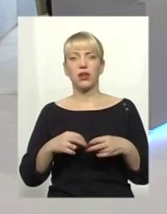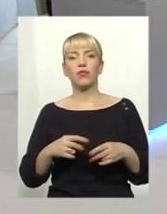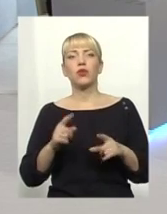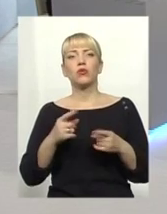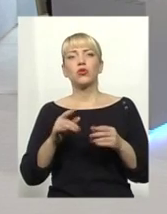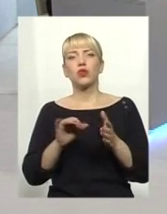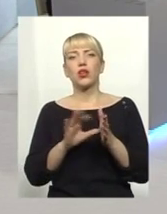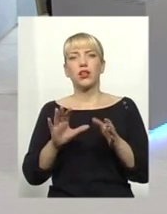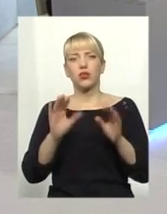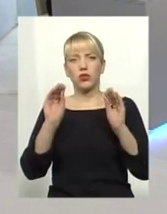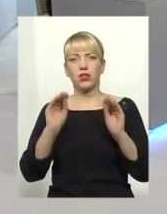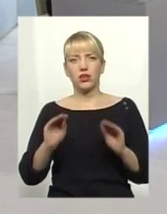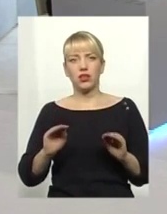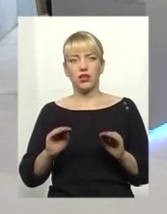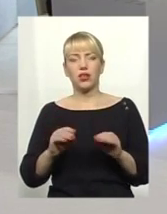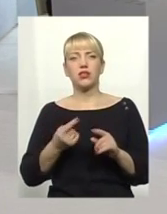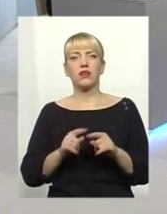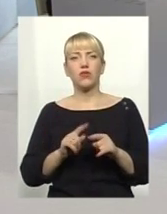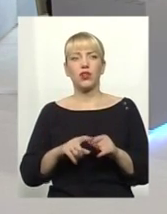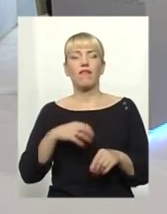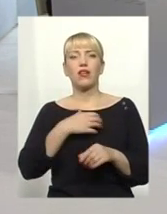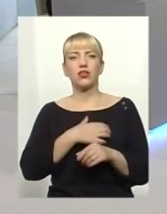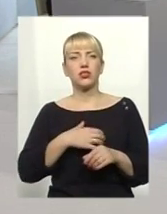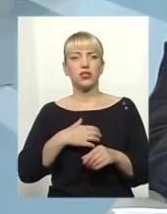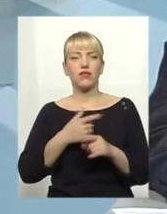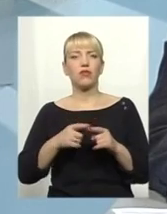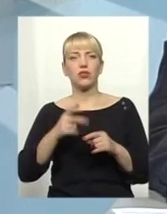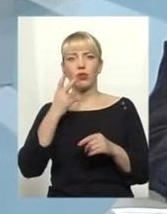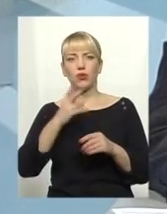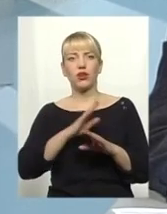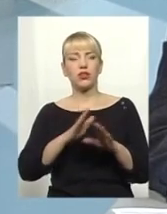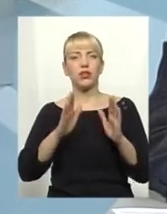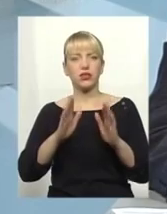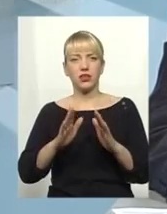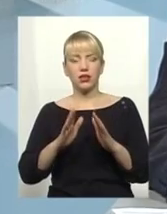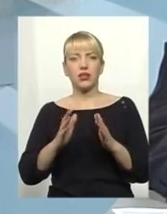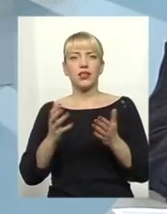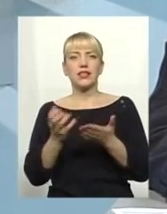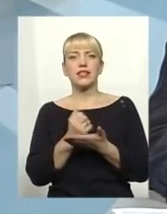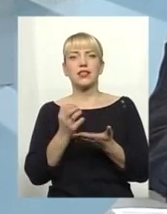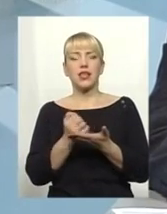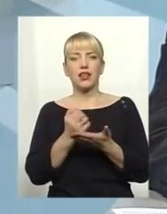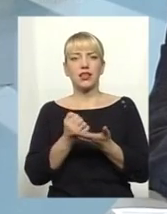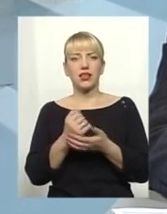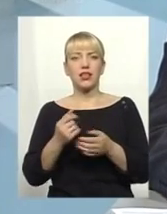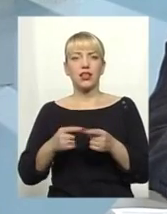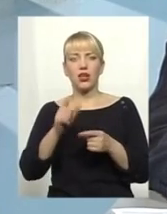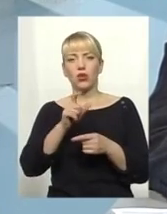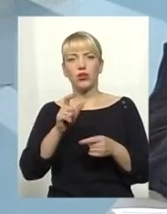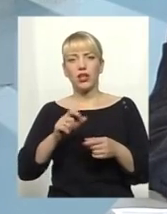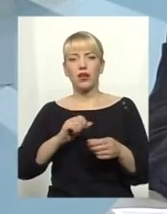електронна декларація, вона ще дуже важлива, вона показує не тільки статки можновладців,